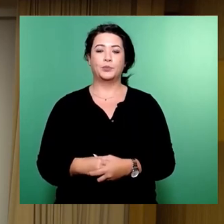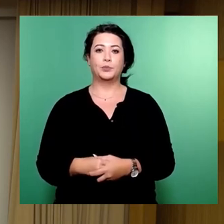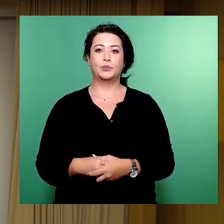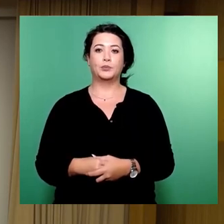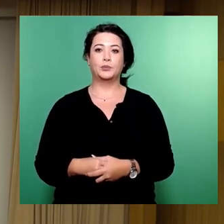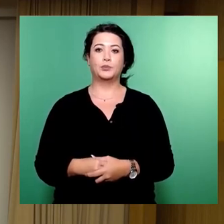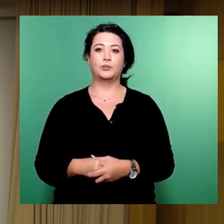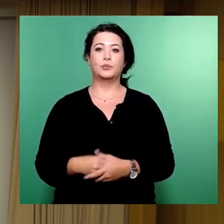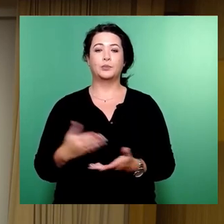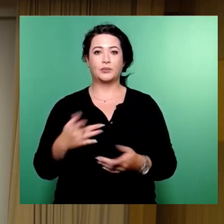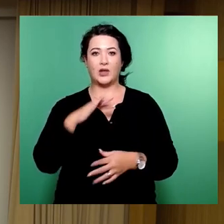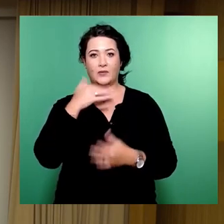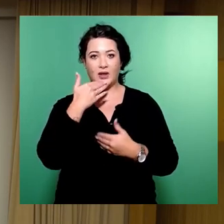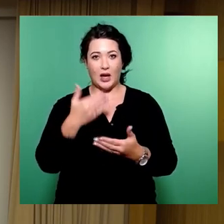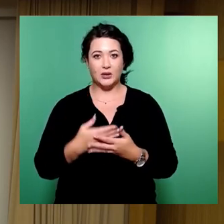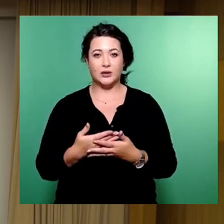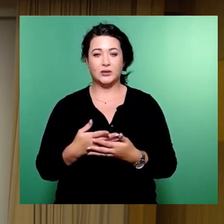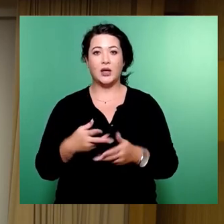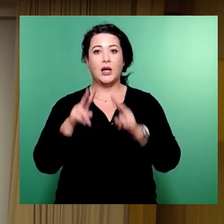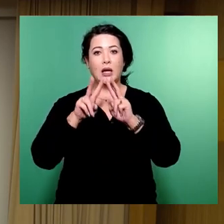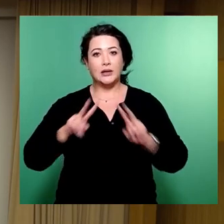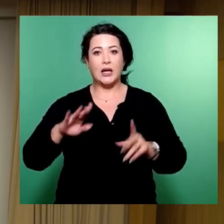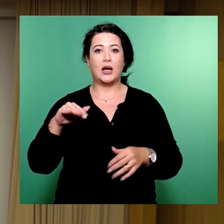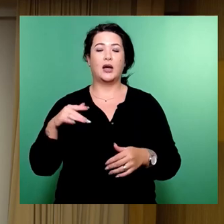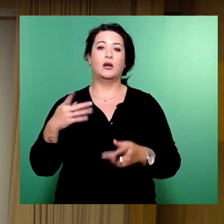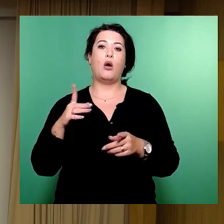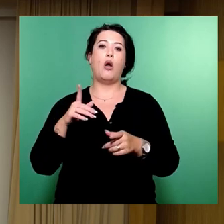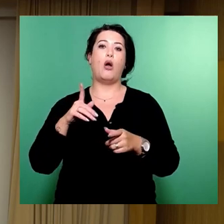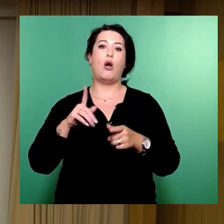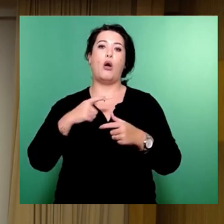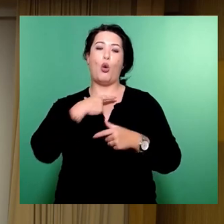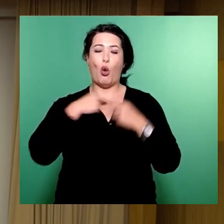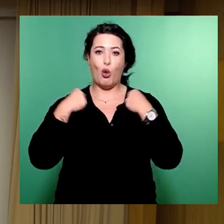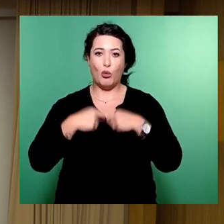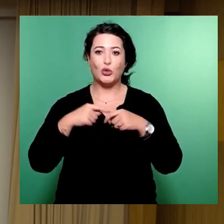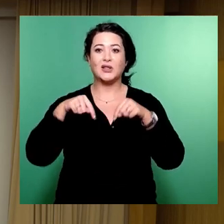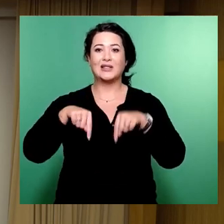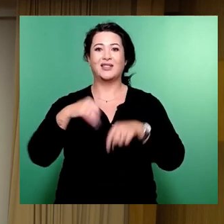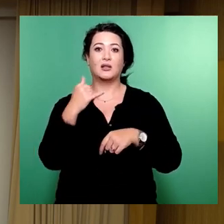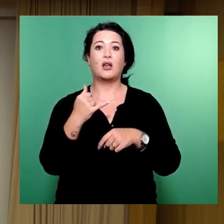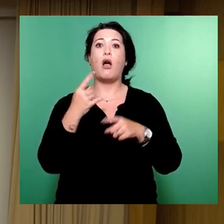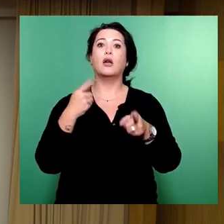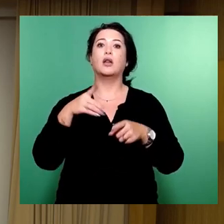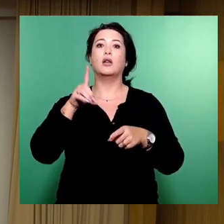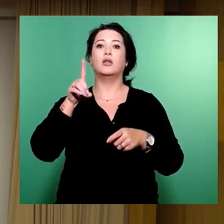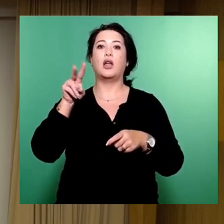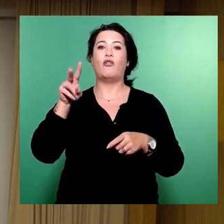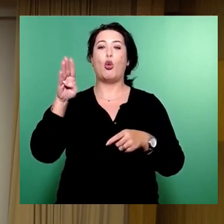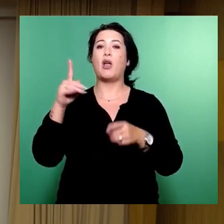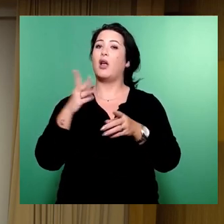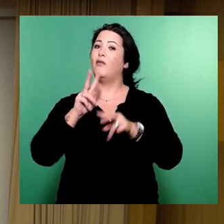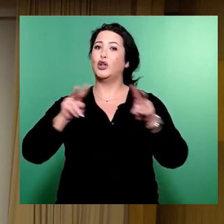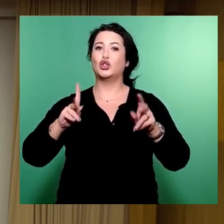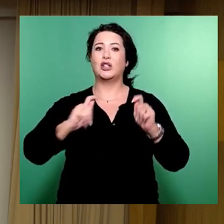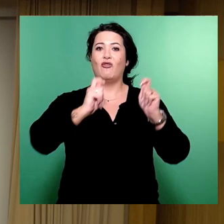Vielen Dank. Sehr geehrter Herr Oberbürgermeister, bereits im Sommer dieses Jahres präsentierte die Geschäftsführung der DVB verschiedene Vorschläge zu